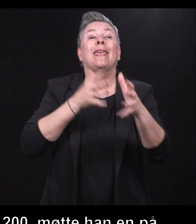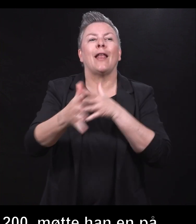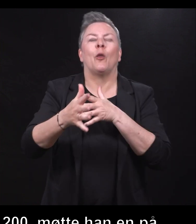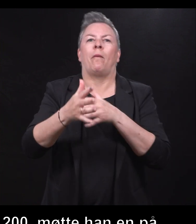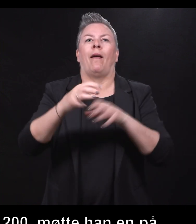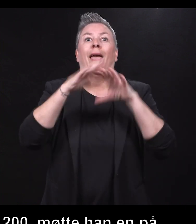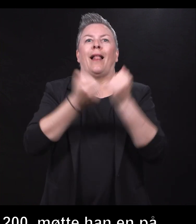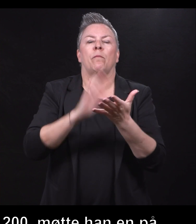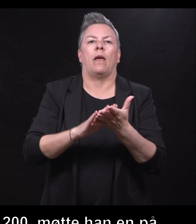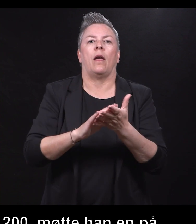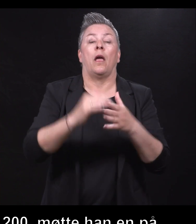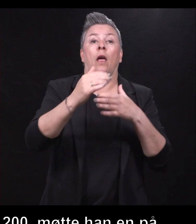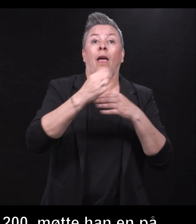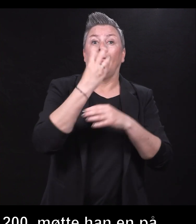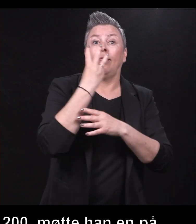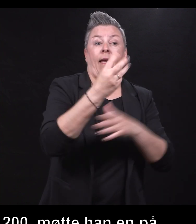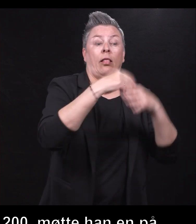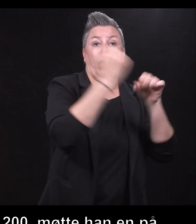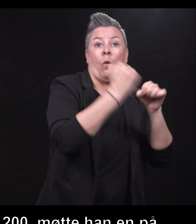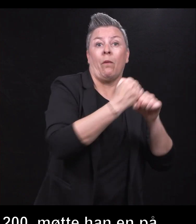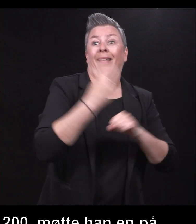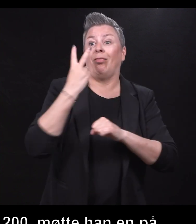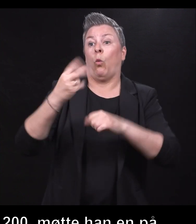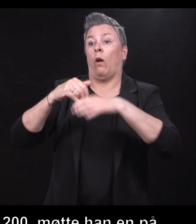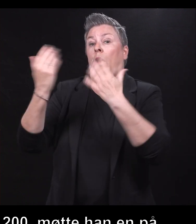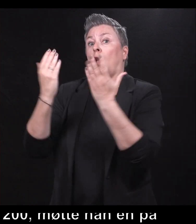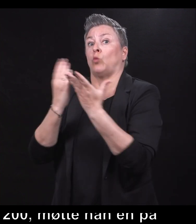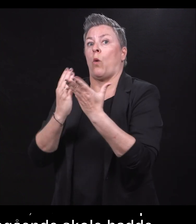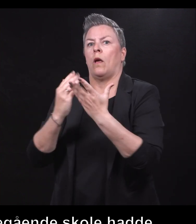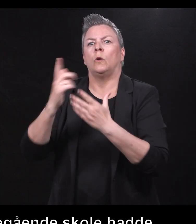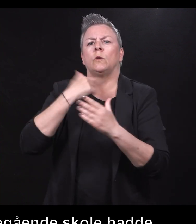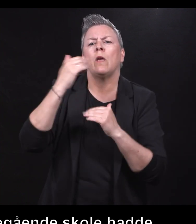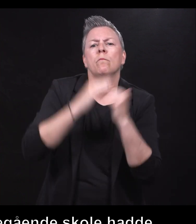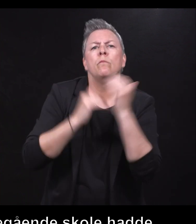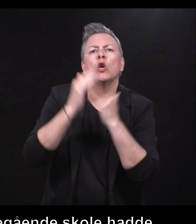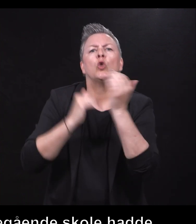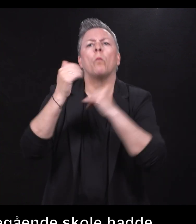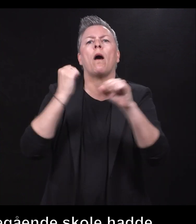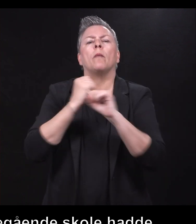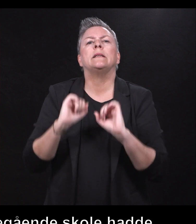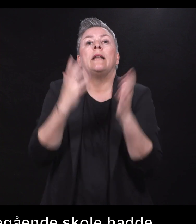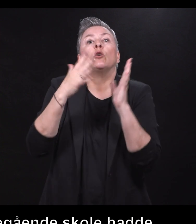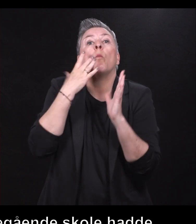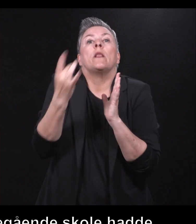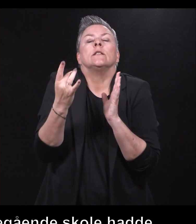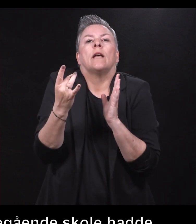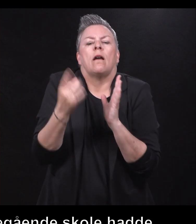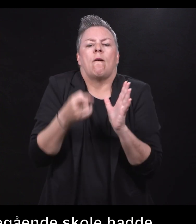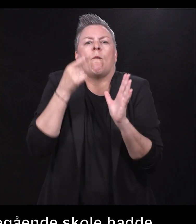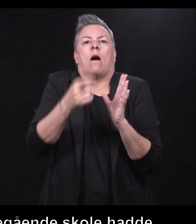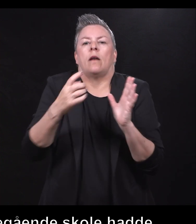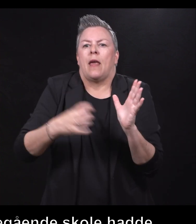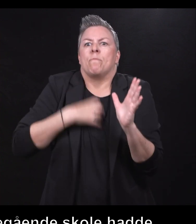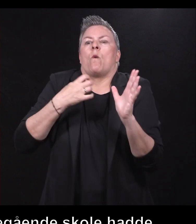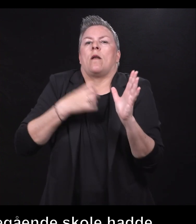Han var tre dager på jobb, to dager på skole. Så vi bygget opp en arbeidslivskompetanse, og han imponerte så